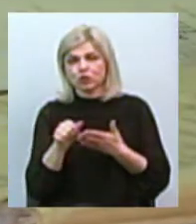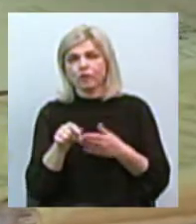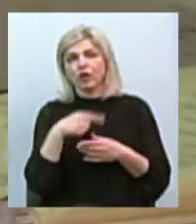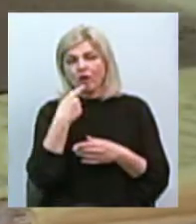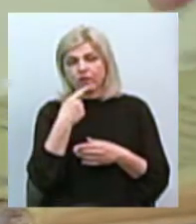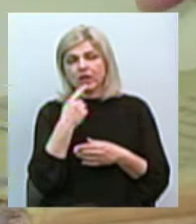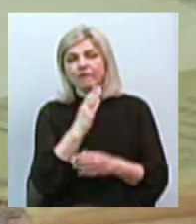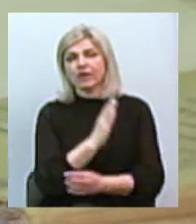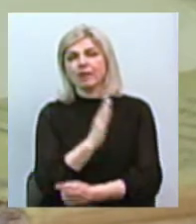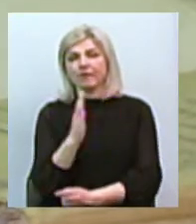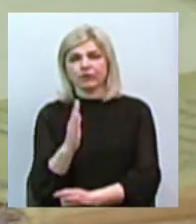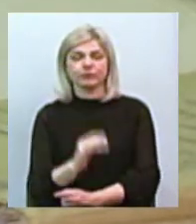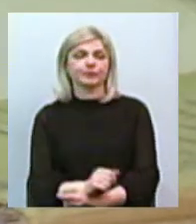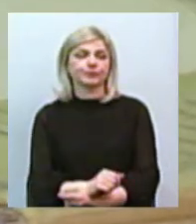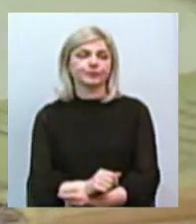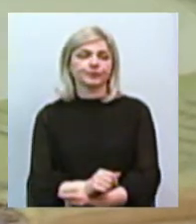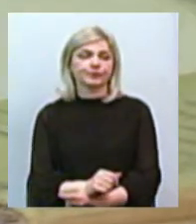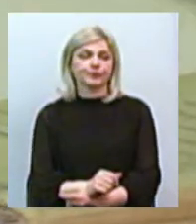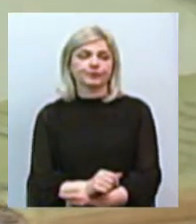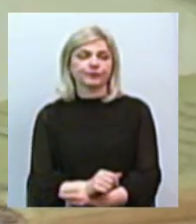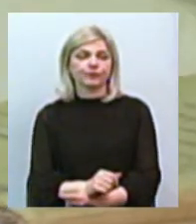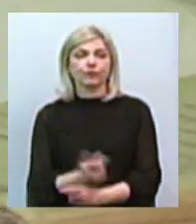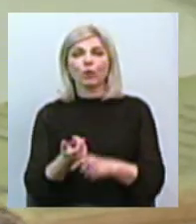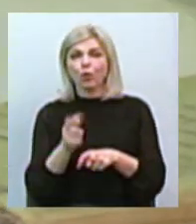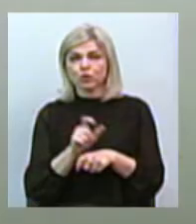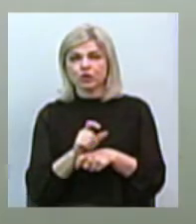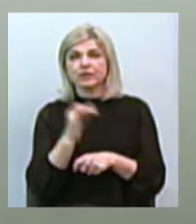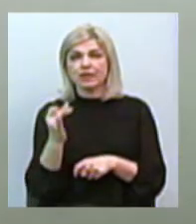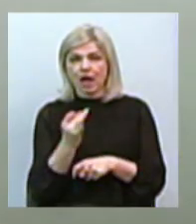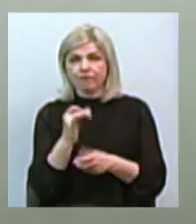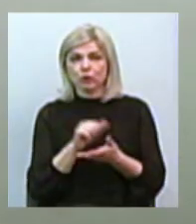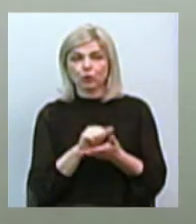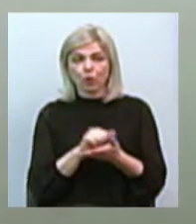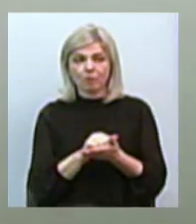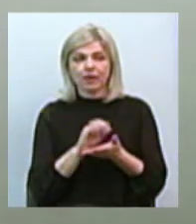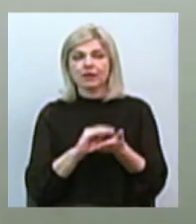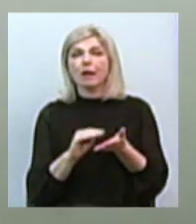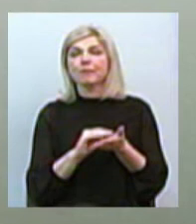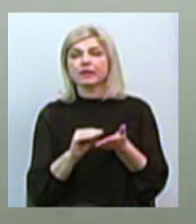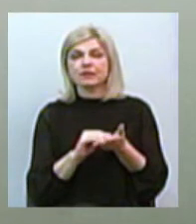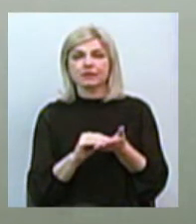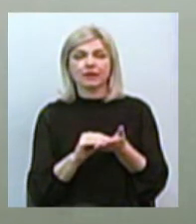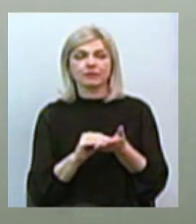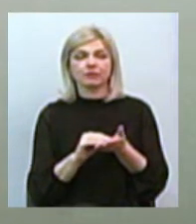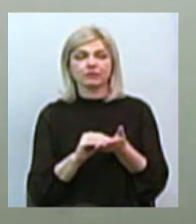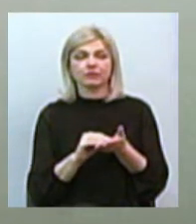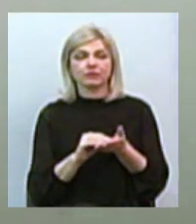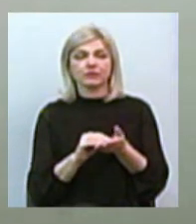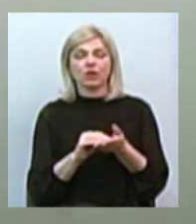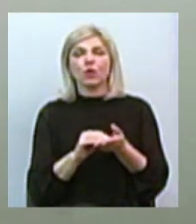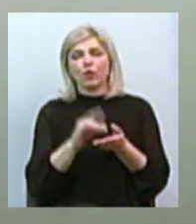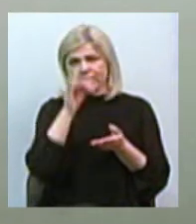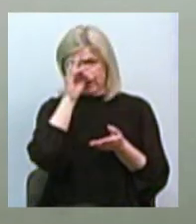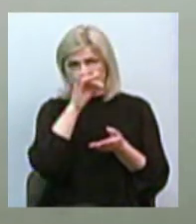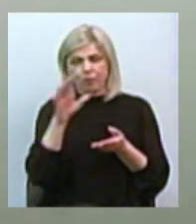Володимир Володимирович. Як на мене, досить цікавий документ. Документ написаний досить відомим